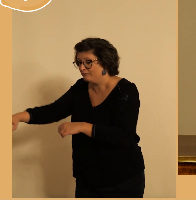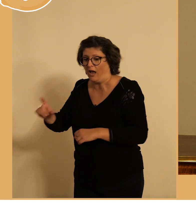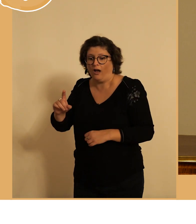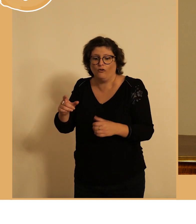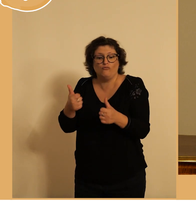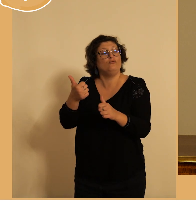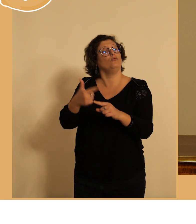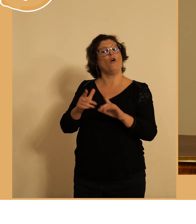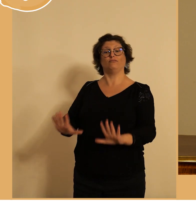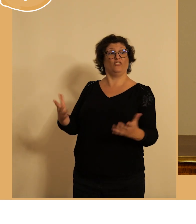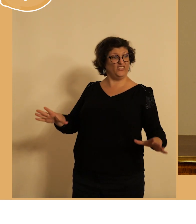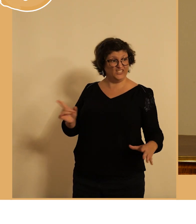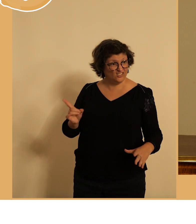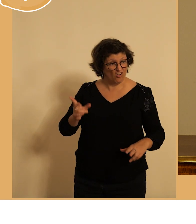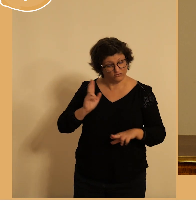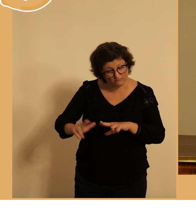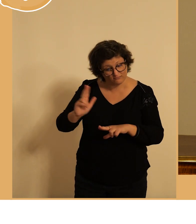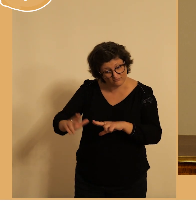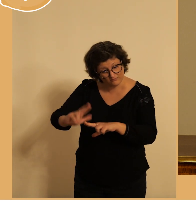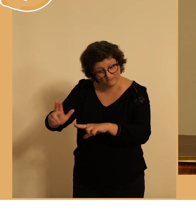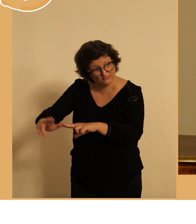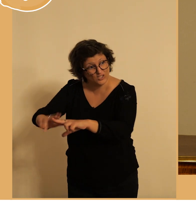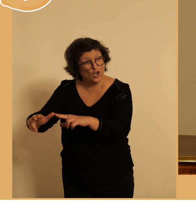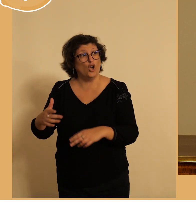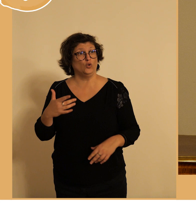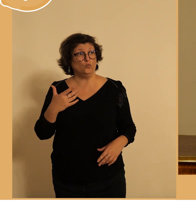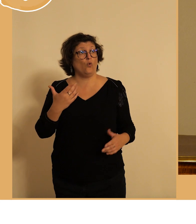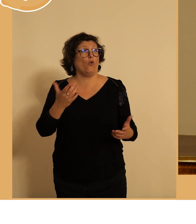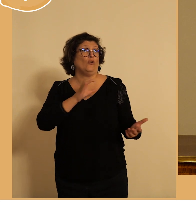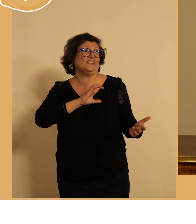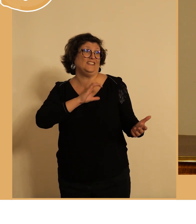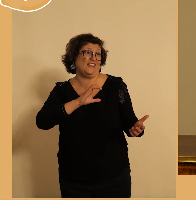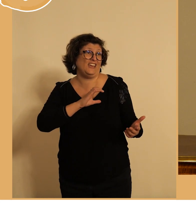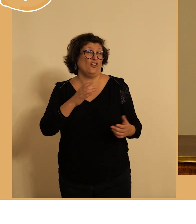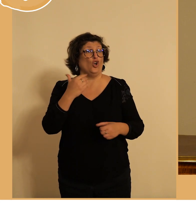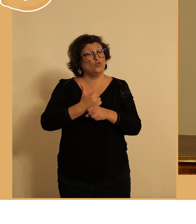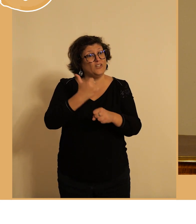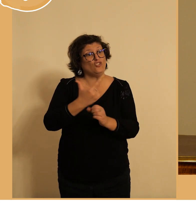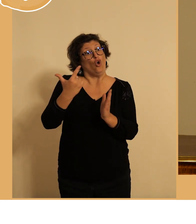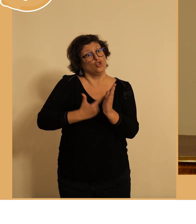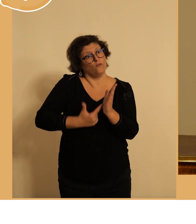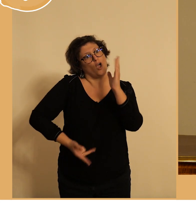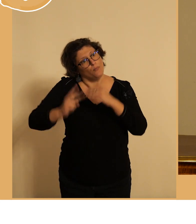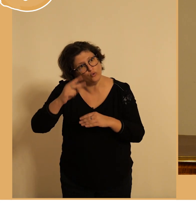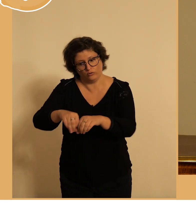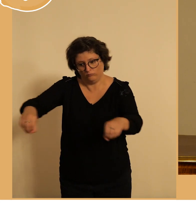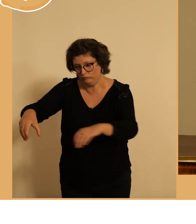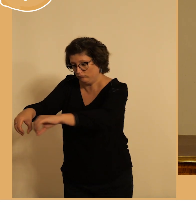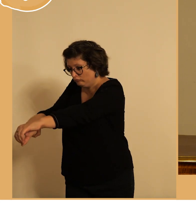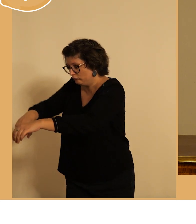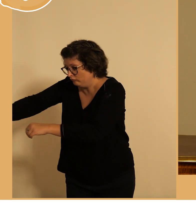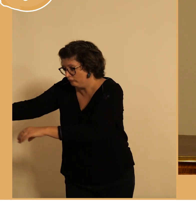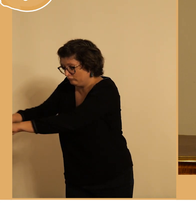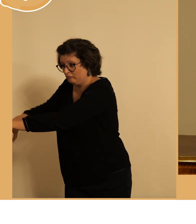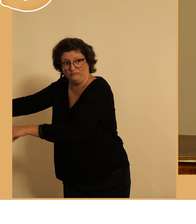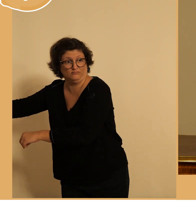'on est élus on met chaque année deux fois plus d'arceaux-vélo en plus ils sont toujours pleins voilà donc je veux dire si vous voyez beaucoup de vélos sur l'arceaux